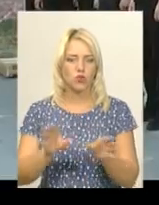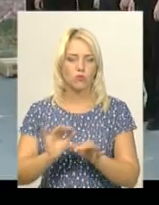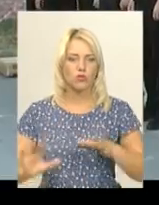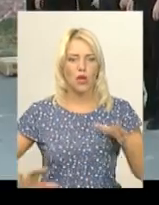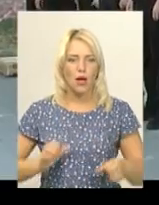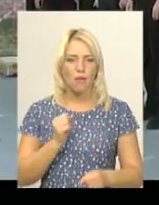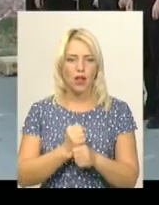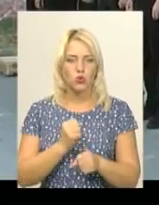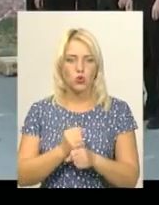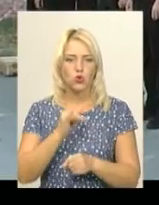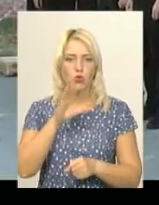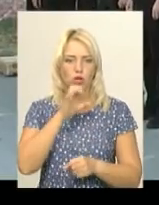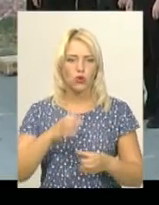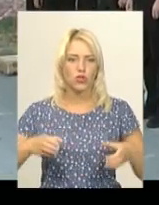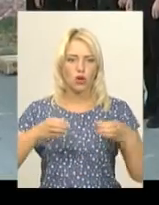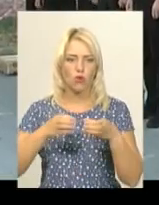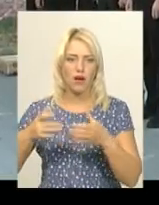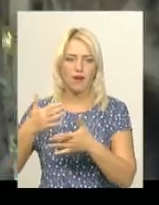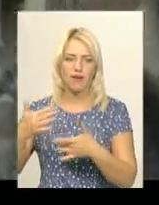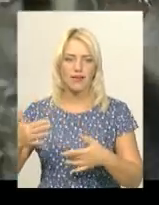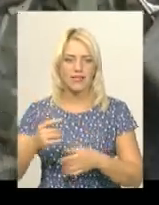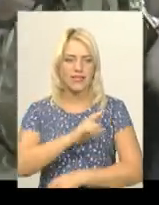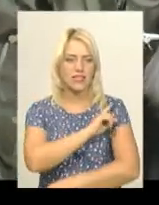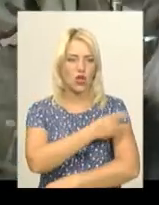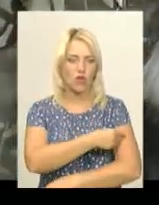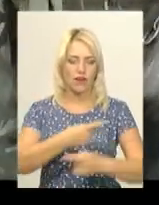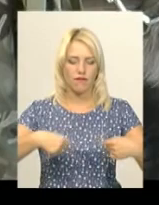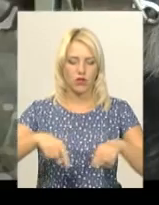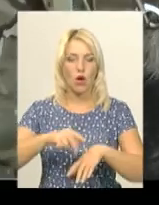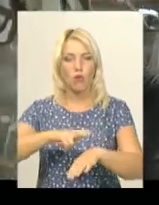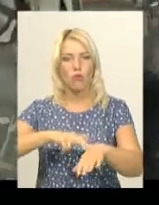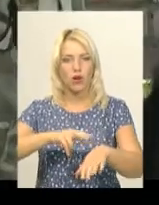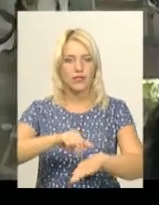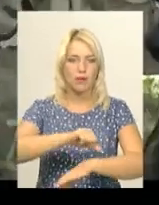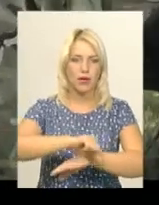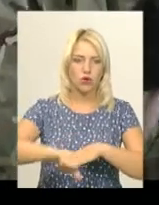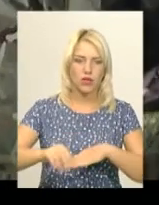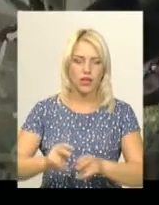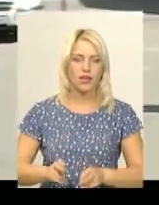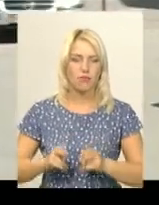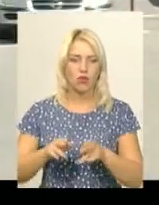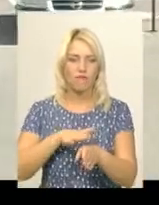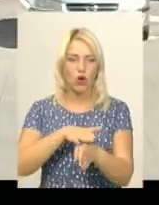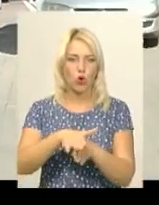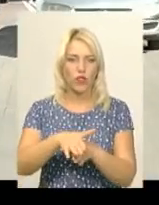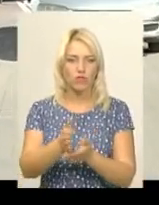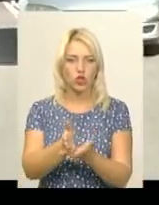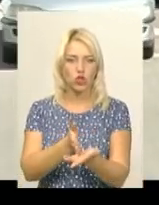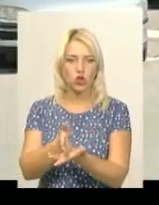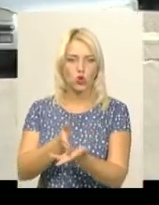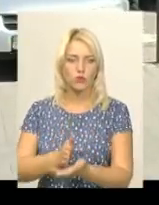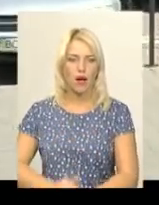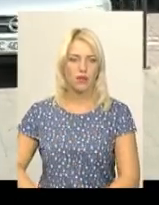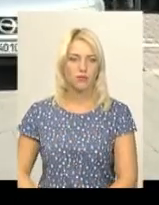працюють у кінологічних командах у різних силових відомствах України – поліції, прикордонній та кримінально-виконавчій службах. Відрусуй, собач